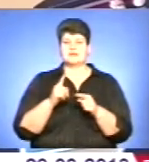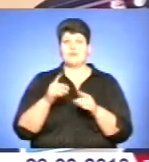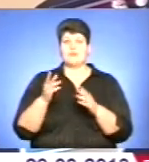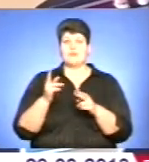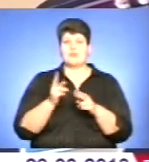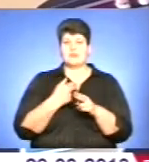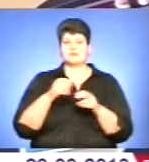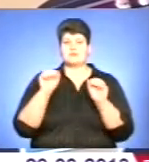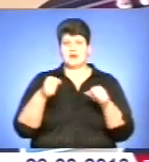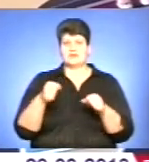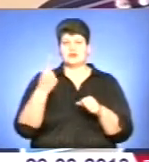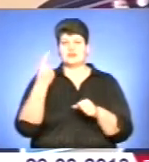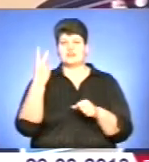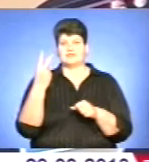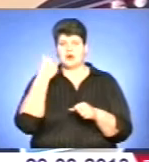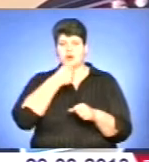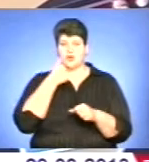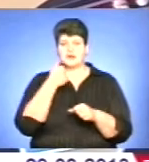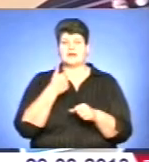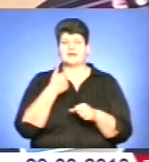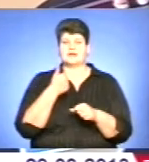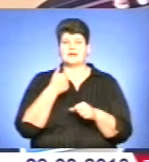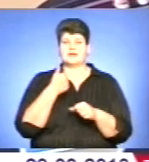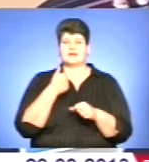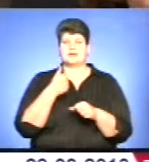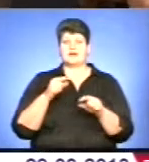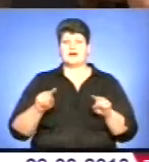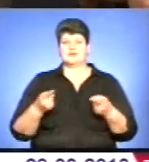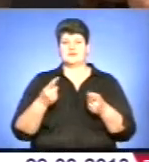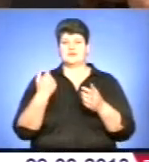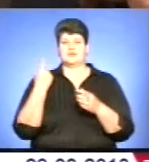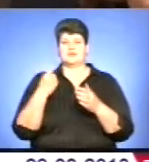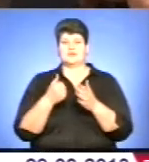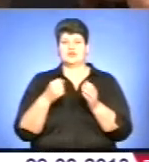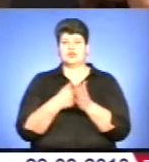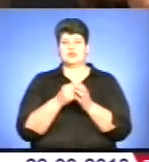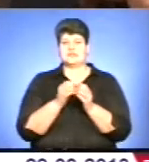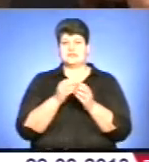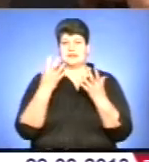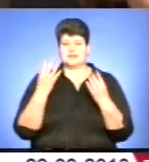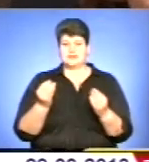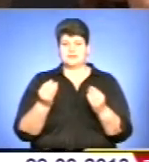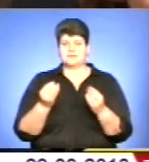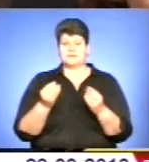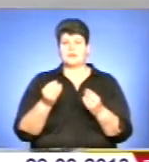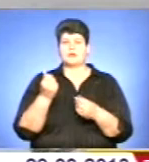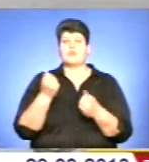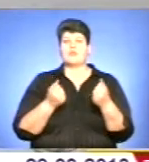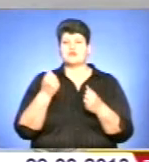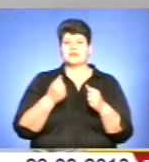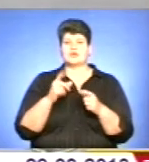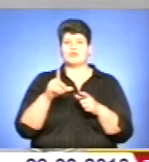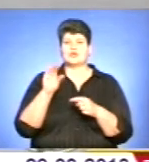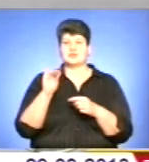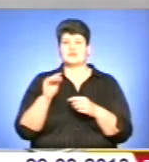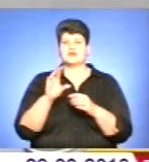-2 роки і адміністративний арешт від 7 до 10 днів. Страховий поліс пасажира маршрутки – його проїзний квиток. Щоб